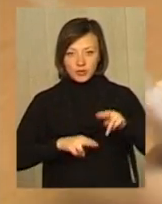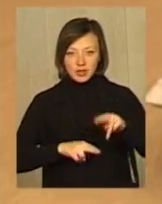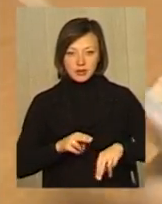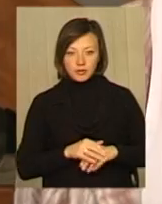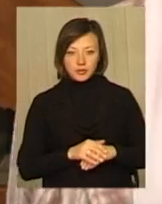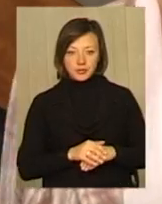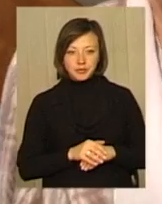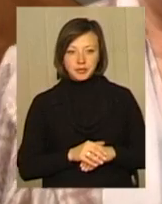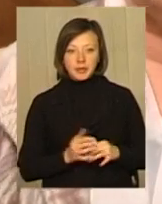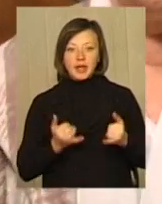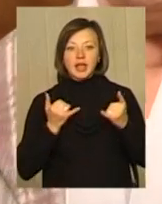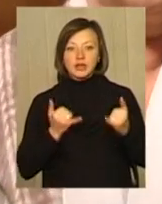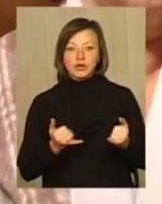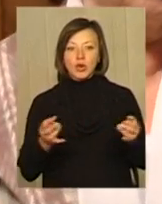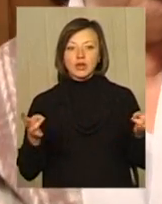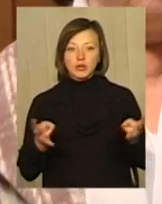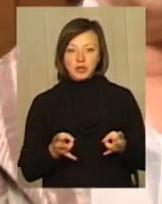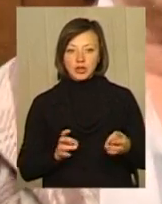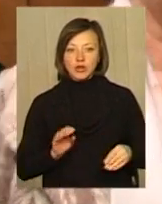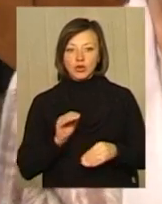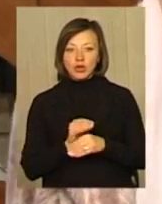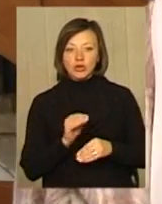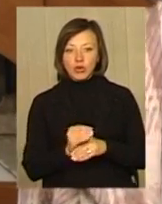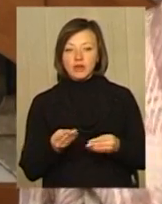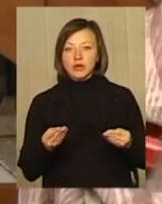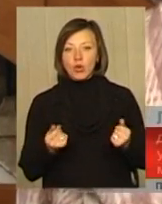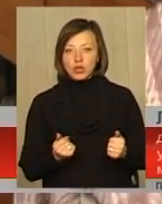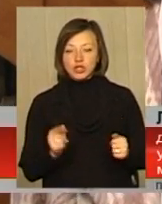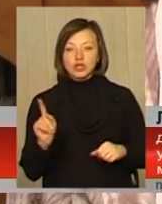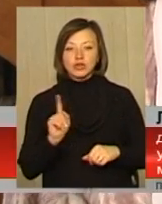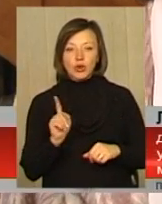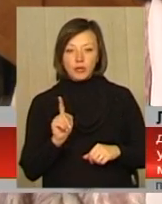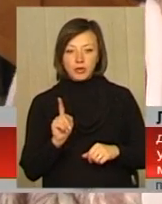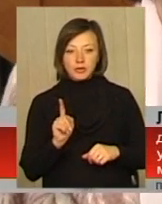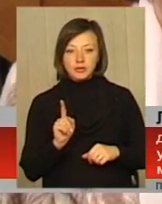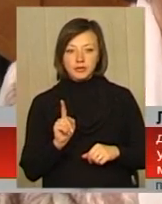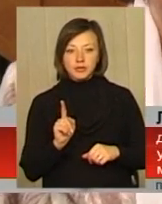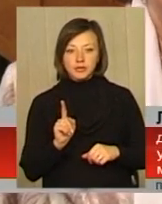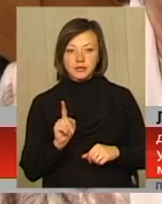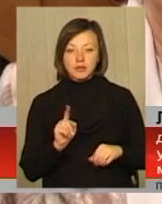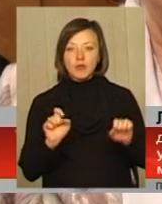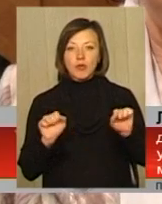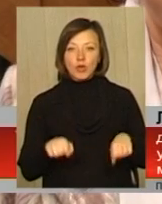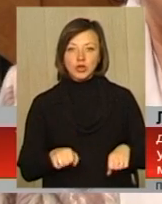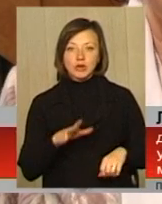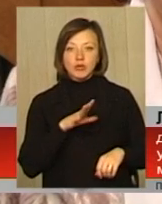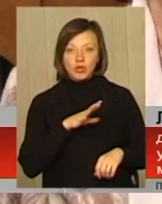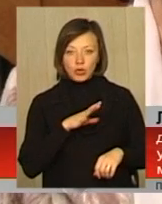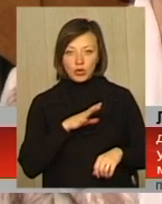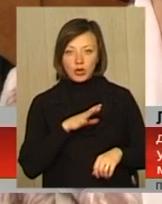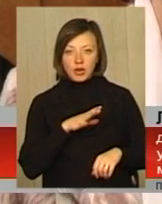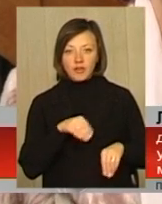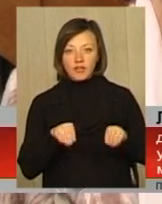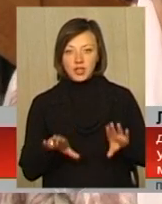Богомол. Для цього необхідні додаткові кошти, щоб можна було вийти з